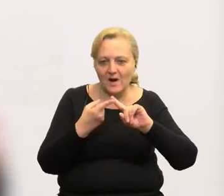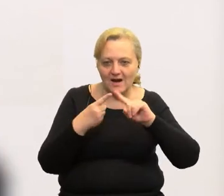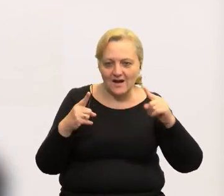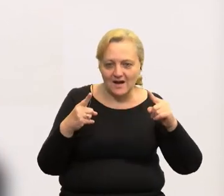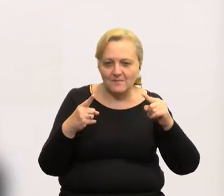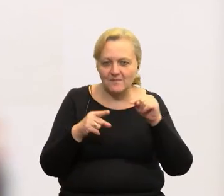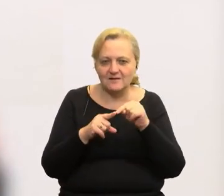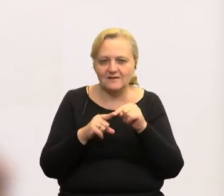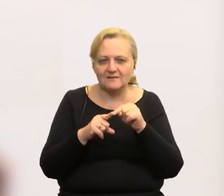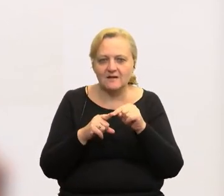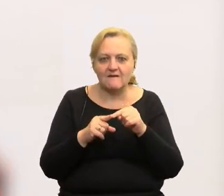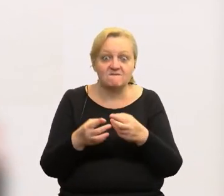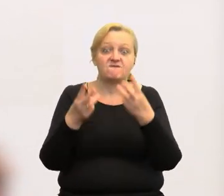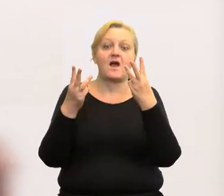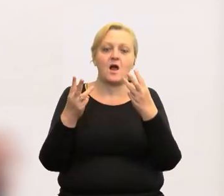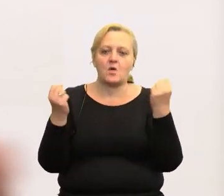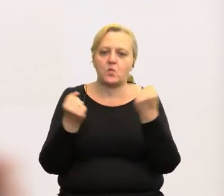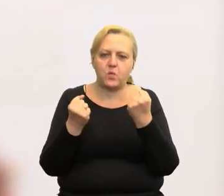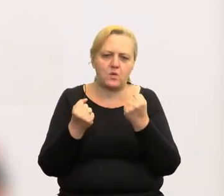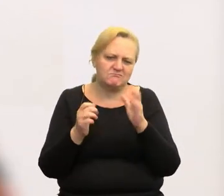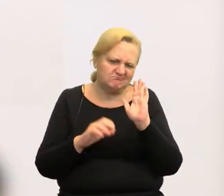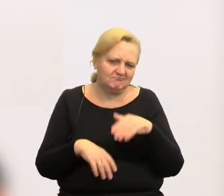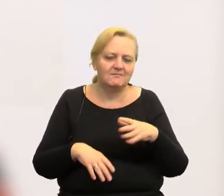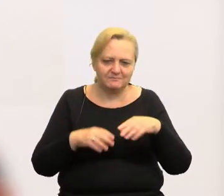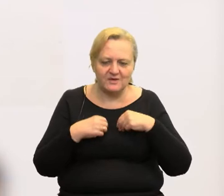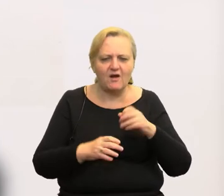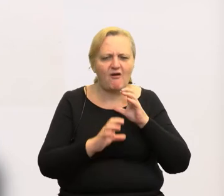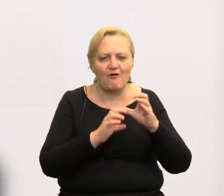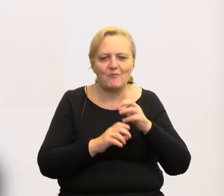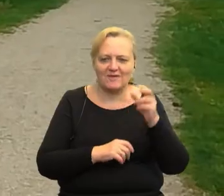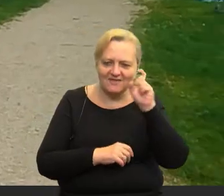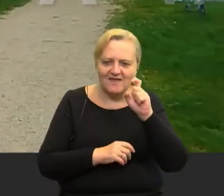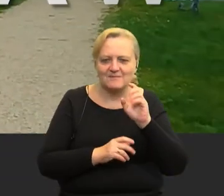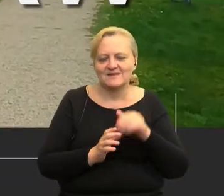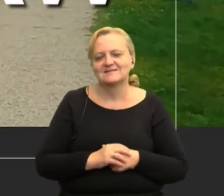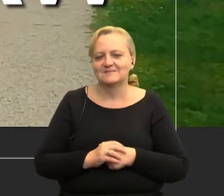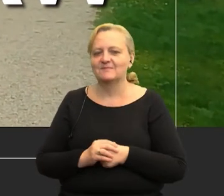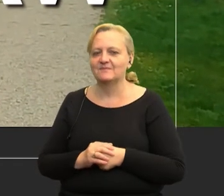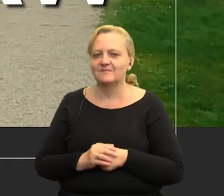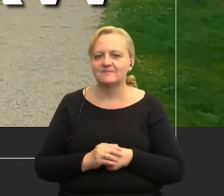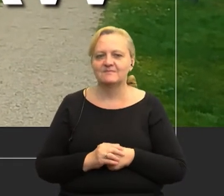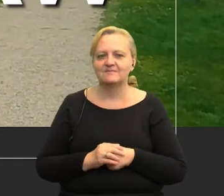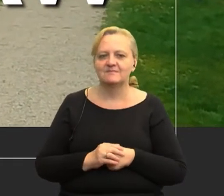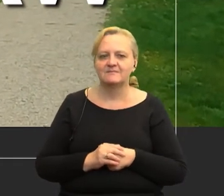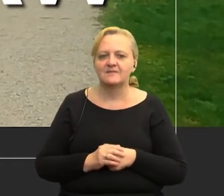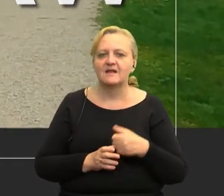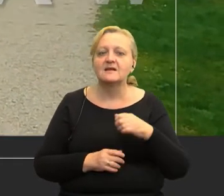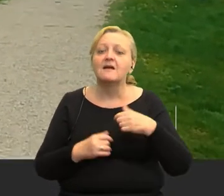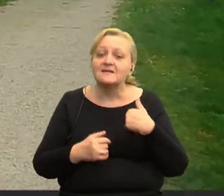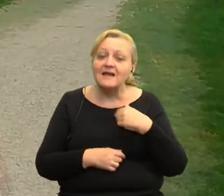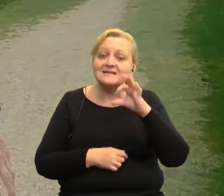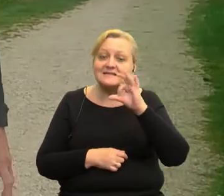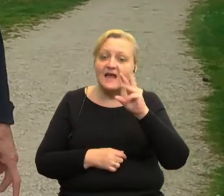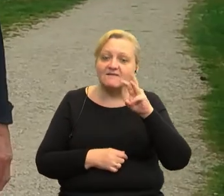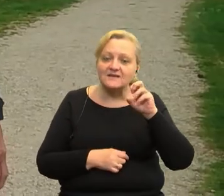nie jest niezbędna do tego, żeby dobrze się komunikować w języku niemieckim. No więc nazywam się Stanisław